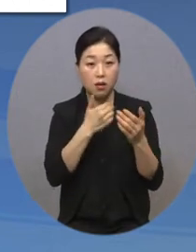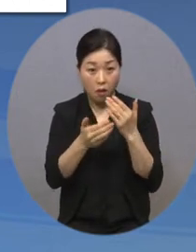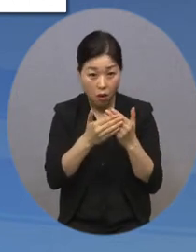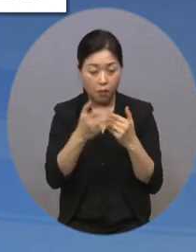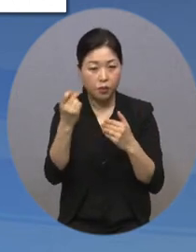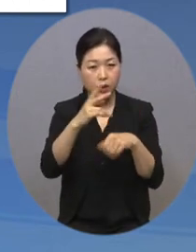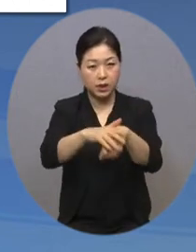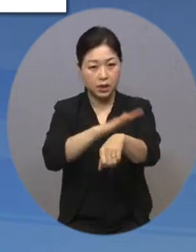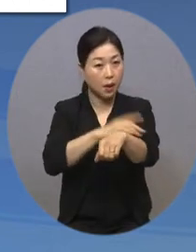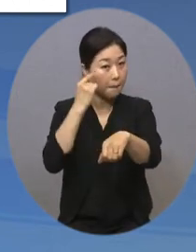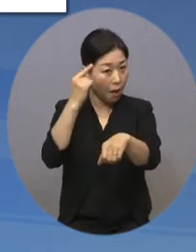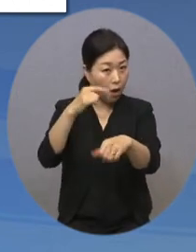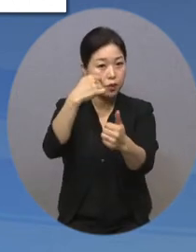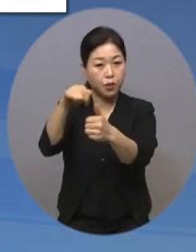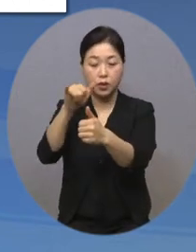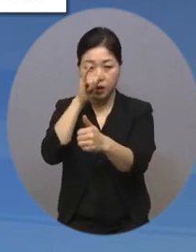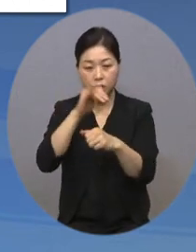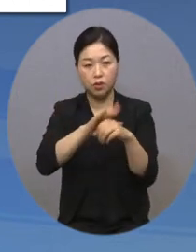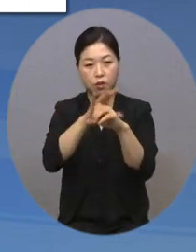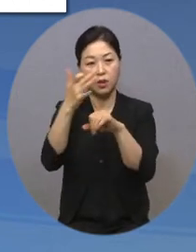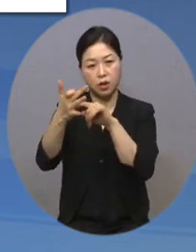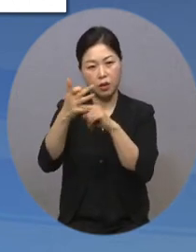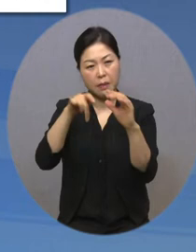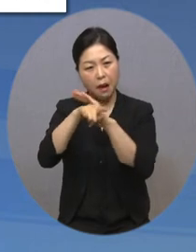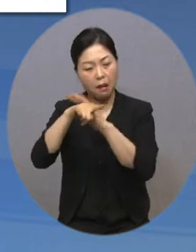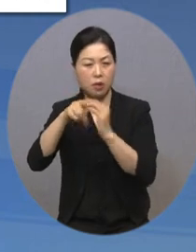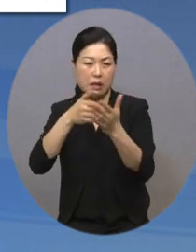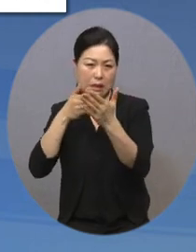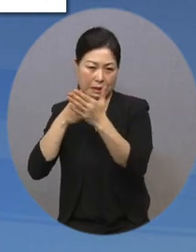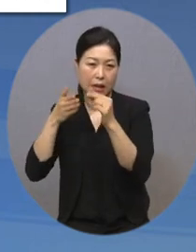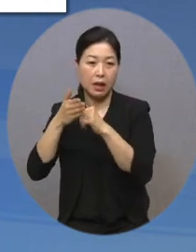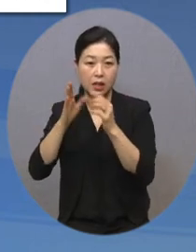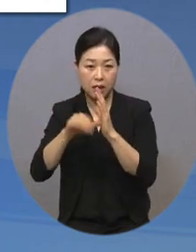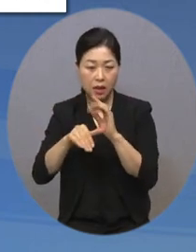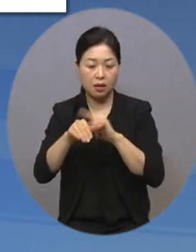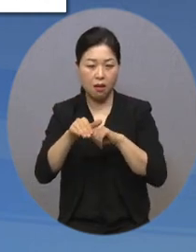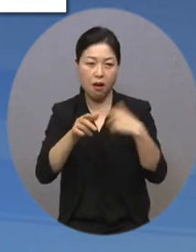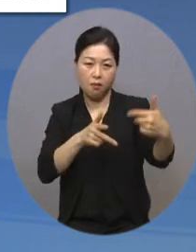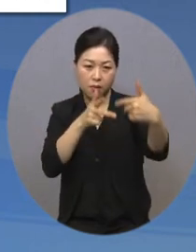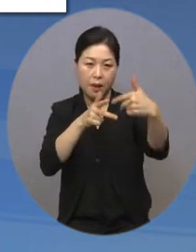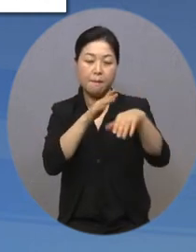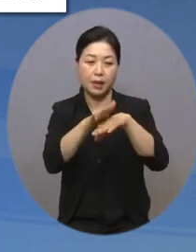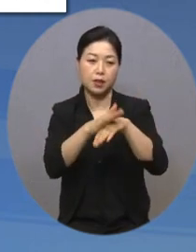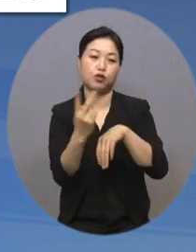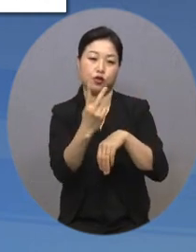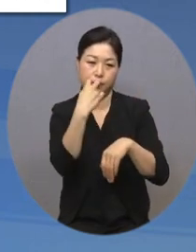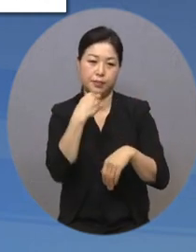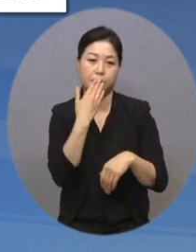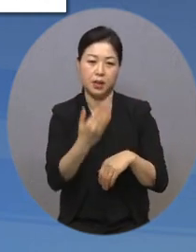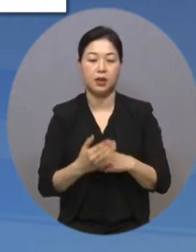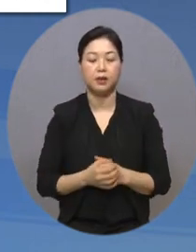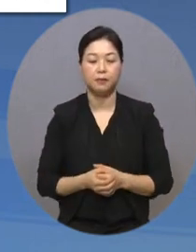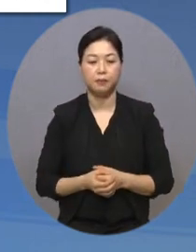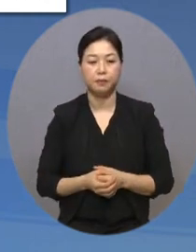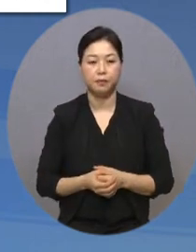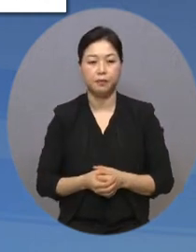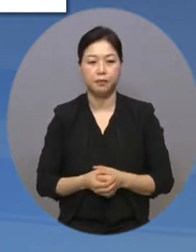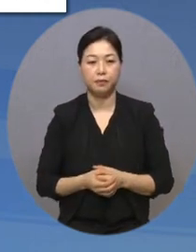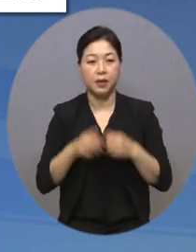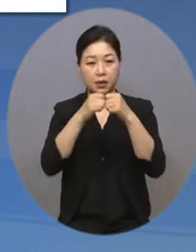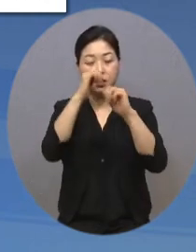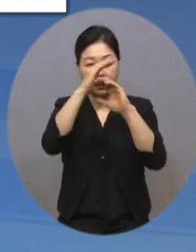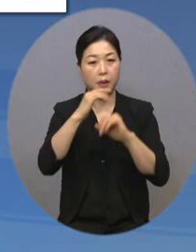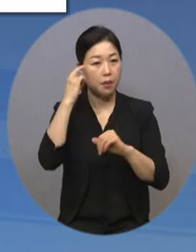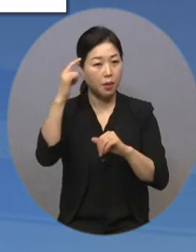위주로 제공하고, 코로나19로 방문이 어려울 경우 비대면 방식도 병행할 예정입니다. 자세한 사항은